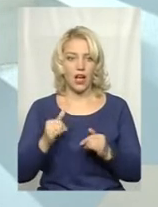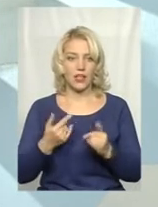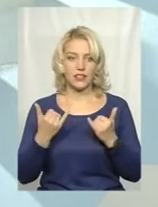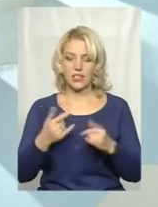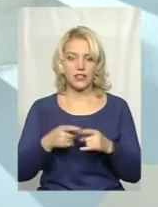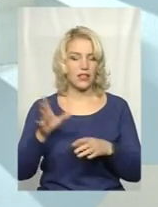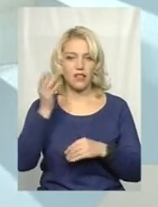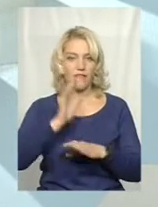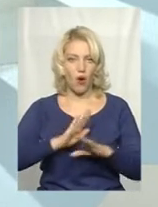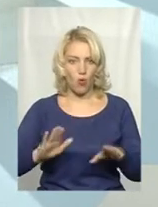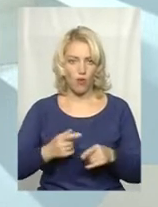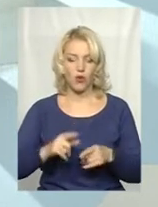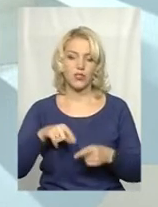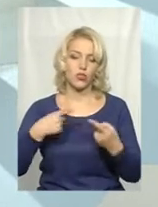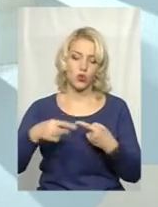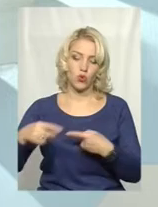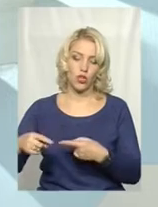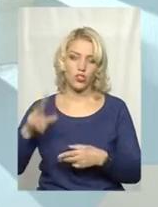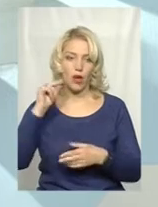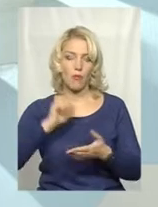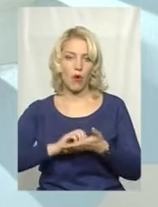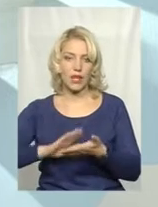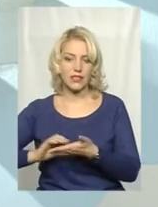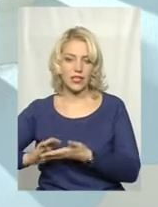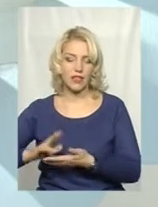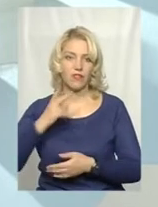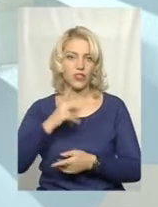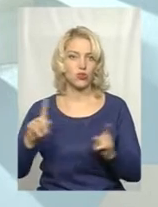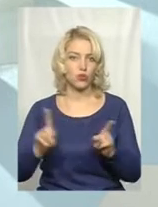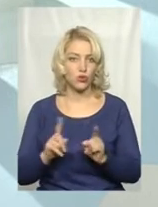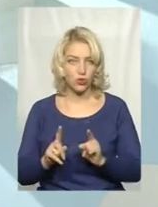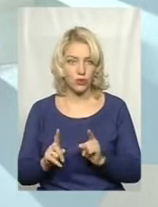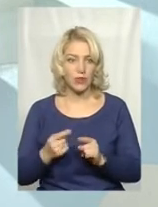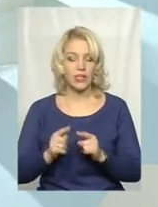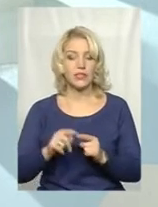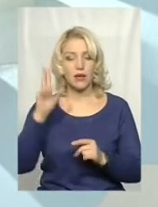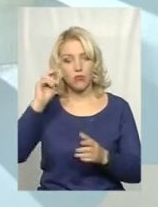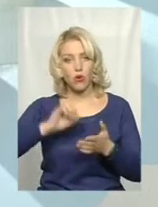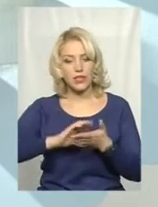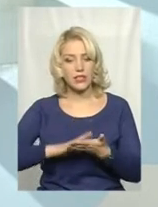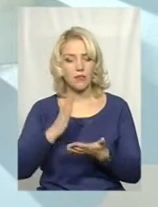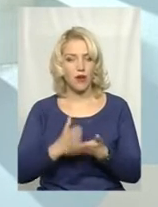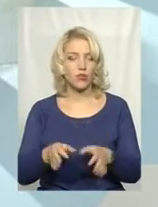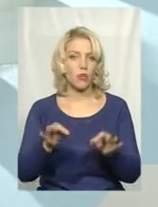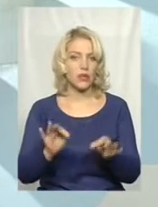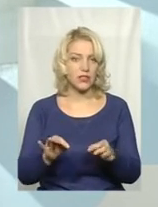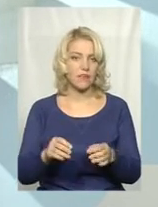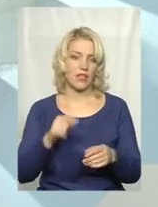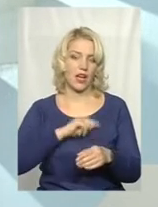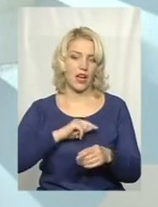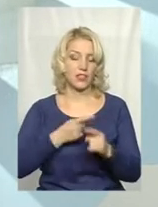враховується. Щодо решти показників, як було видно, це показники, які мають об'єктивний характер. Тобто, це